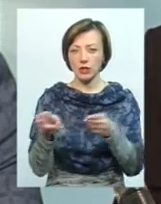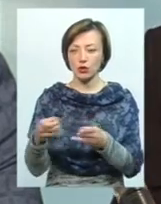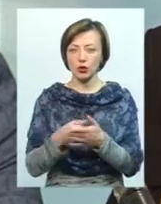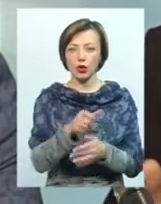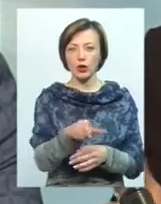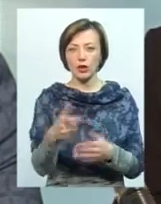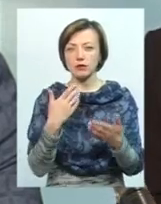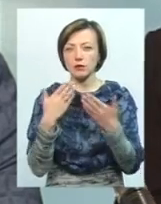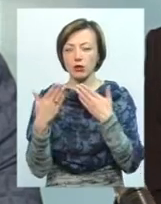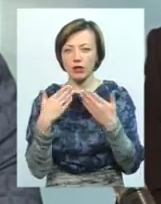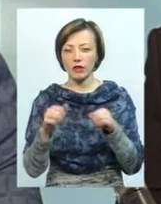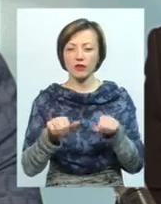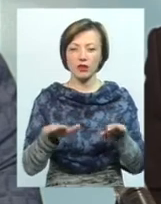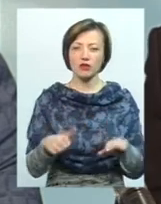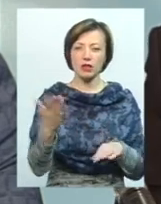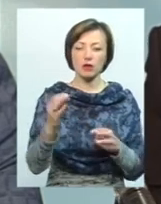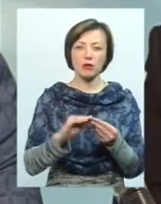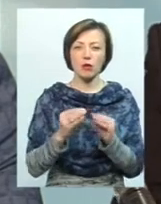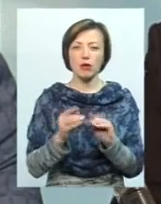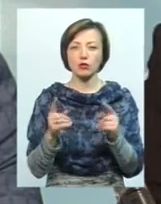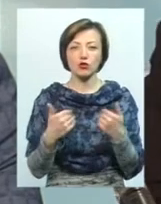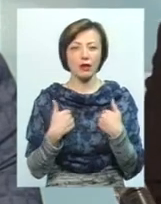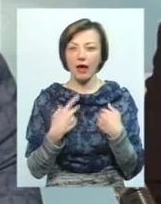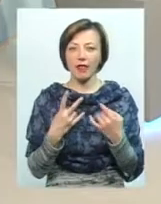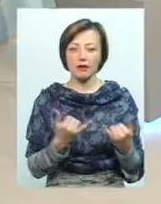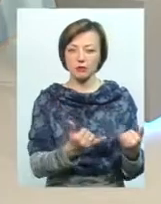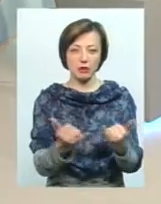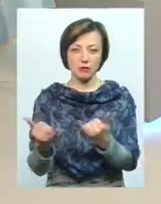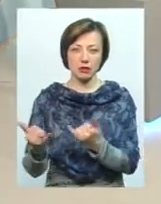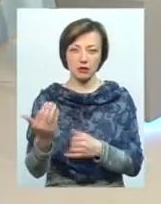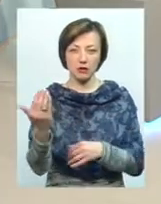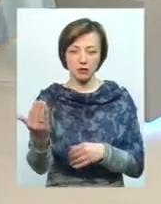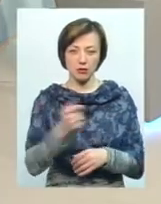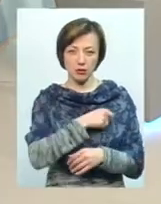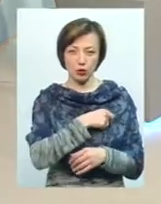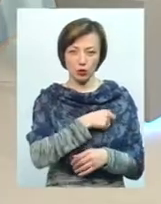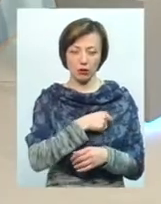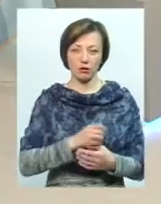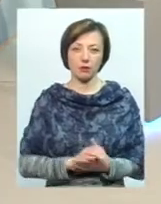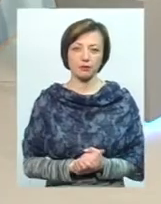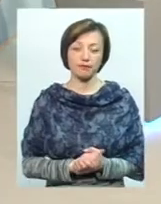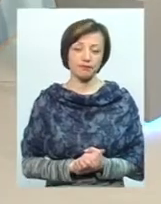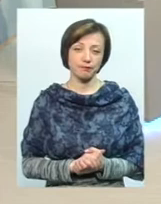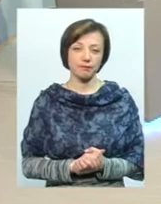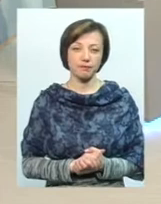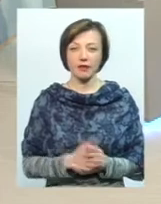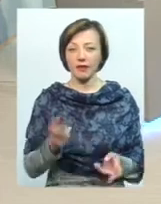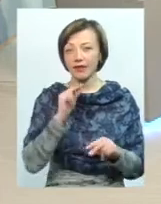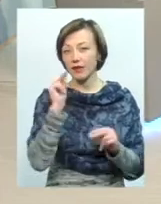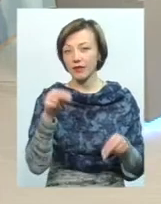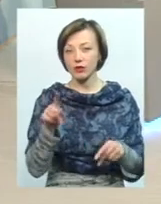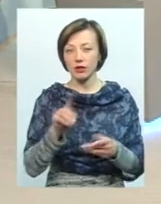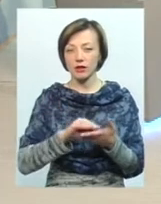спілкуватися з ними, вирішувати їхні проблеми, тому що я не забезпечив їм депутата. Хоча він і не винний, що так